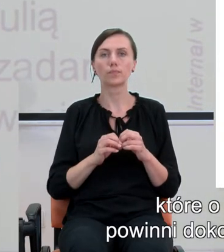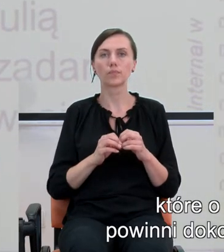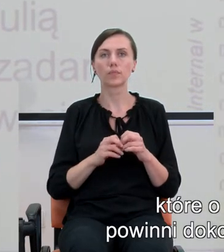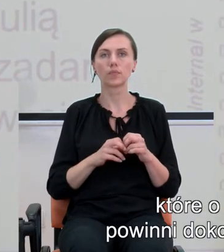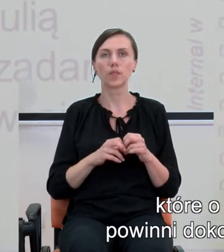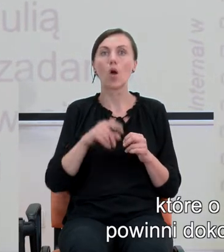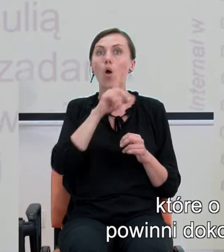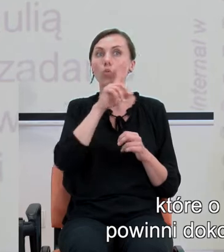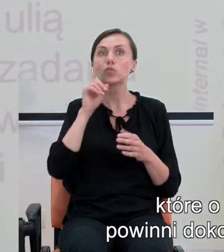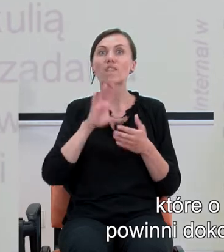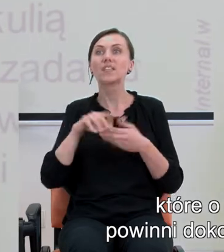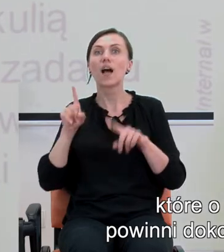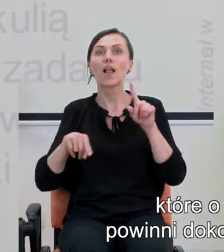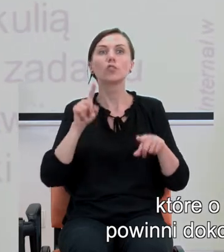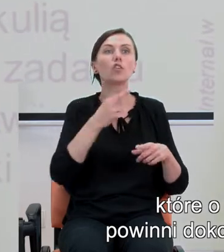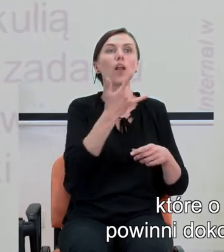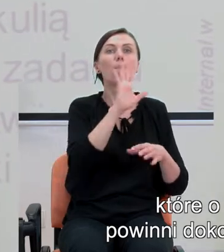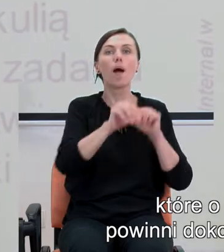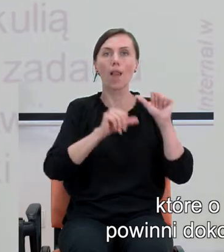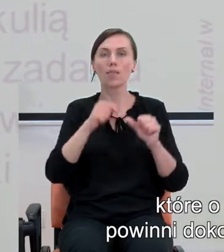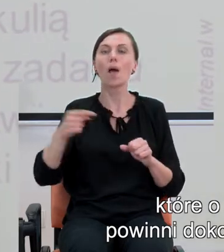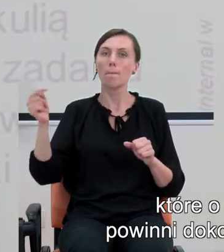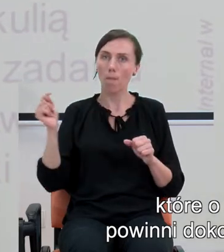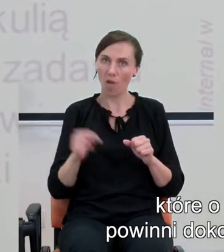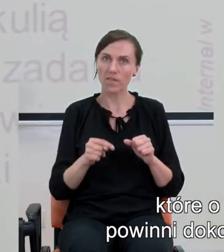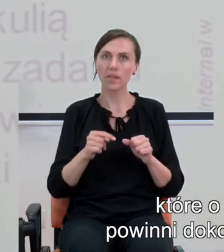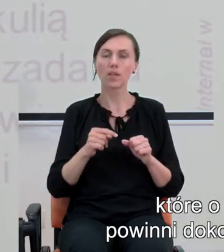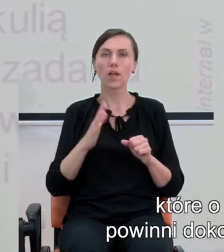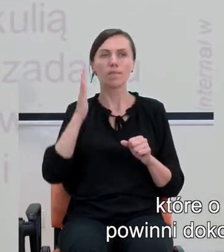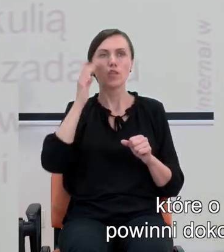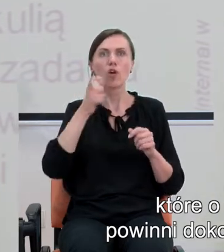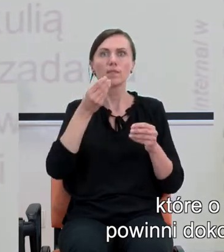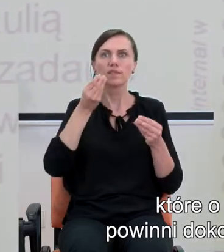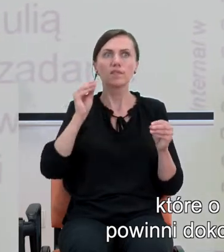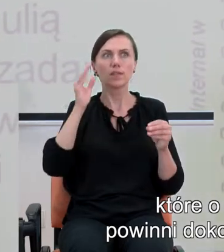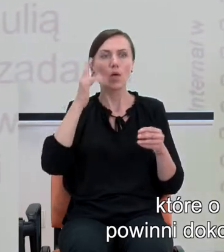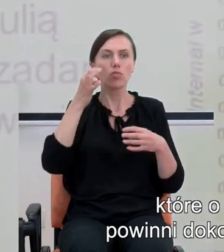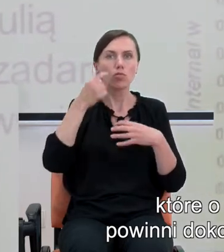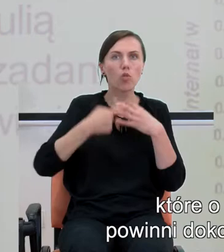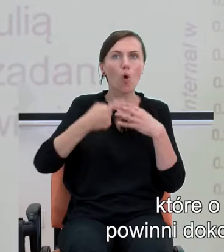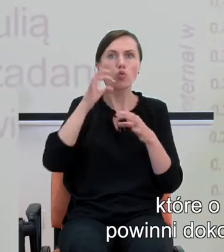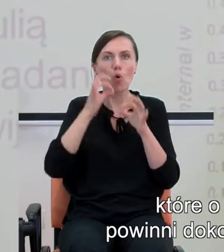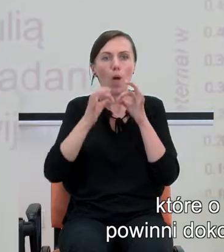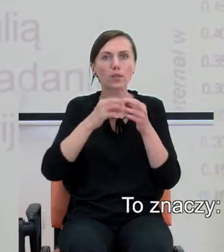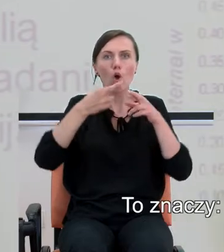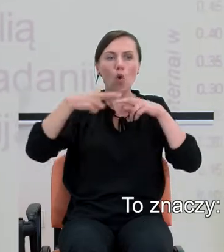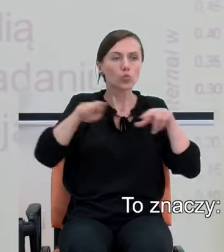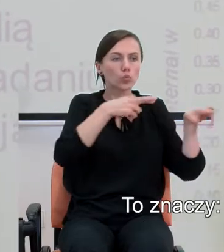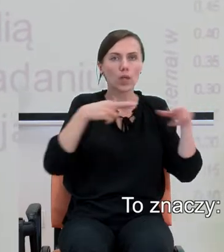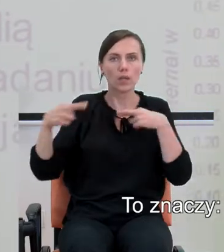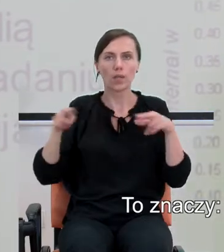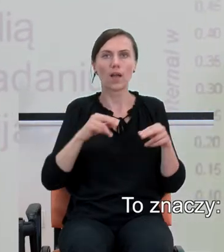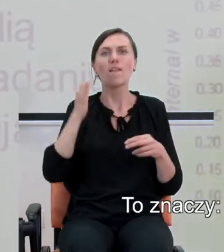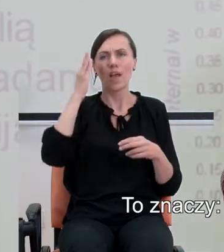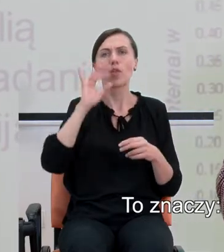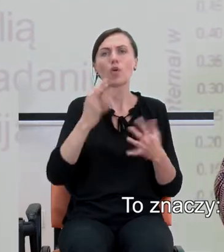Ludzie w zależności od wieku powinni dokonywać coraz bardziej precyzyjnych rozróżnień. To znaczy, no,